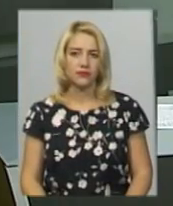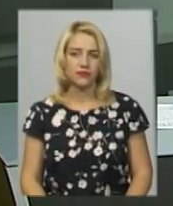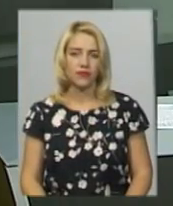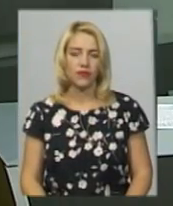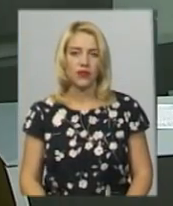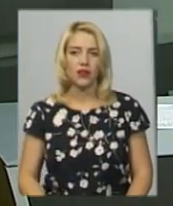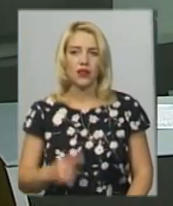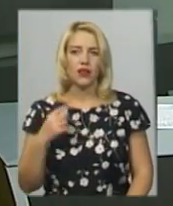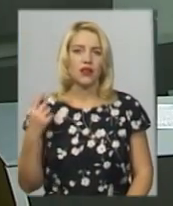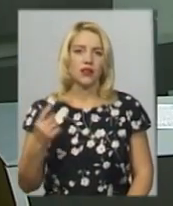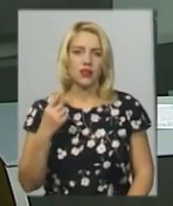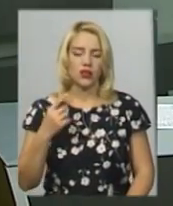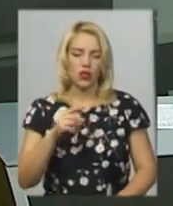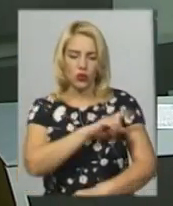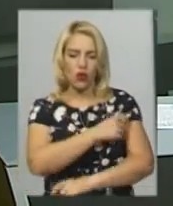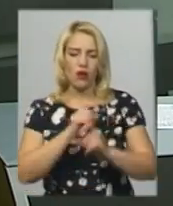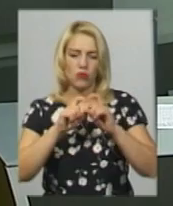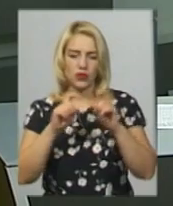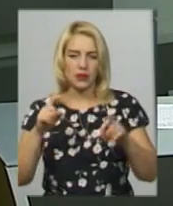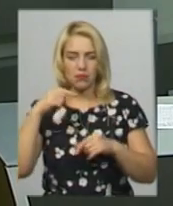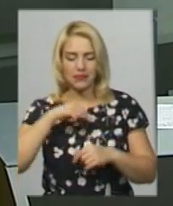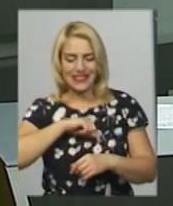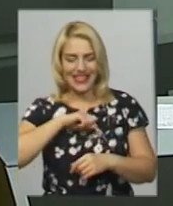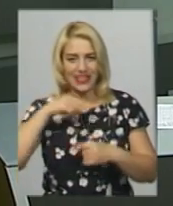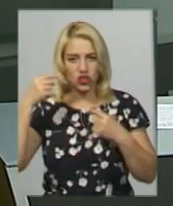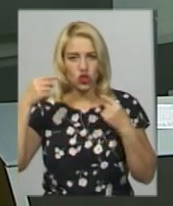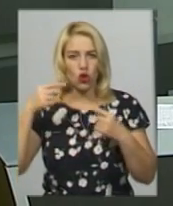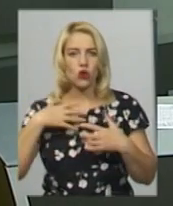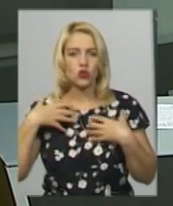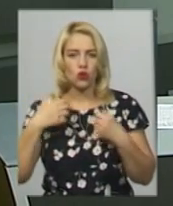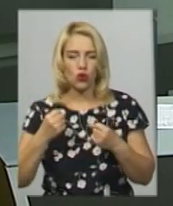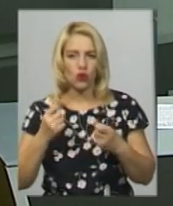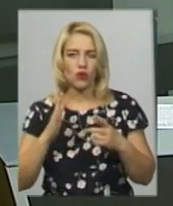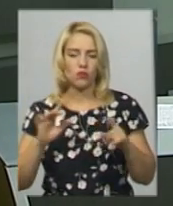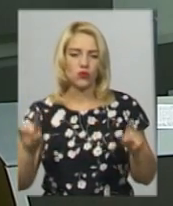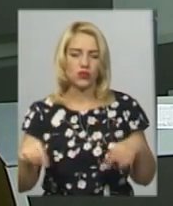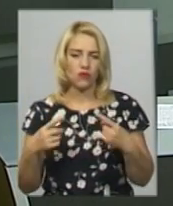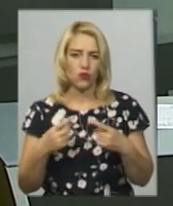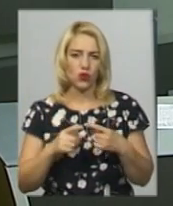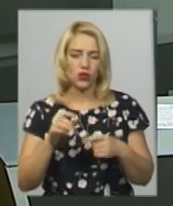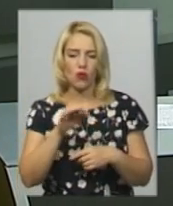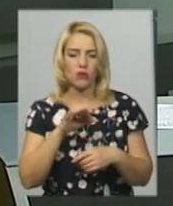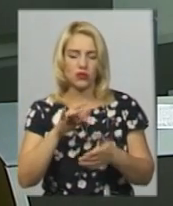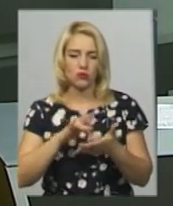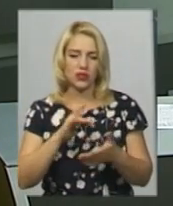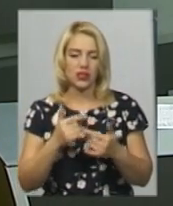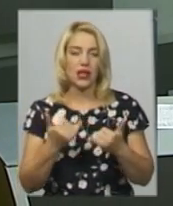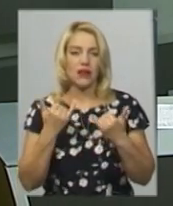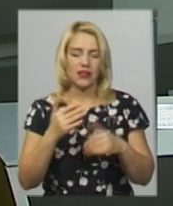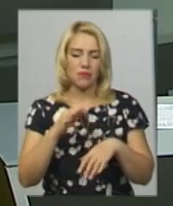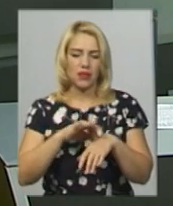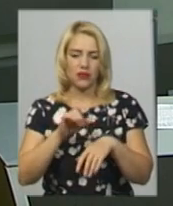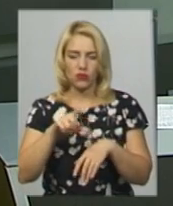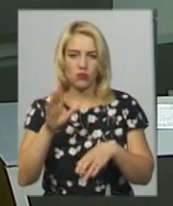Єдину амбулаторію психічного здоров'я створюють у обласному центрі. Відтепер пацієнти психоневрологічної та наркологічної диспансерів